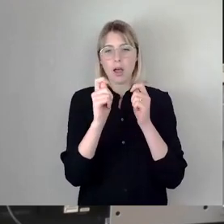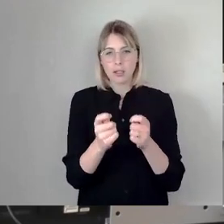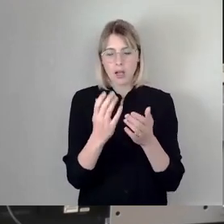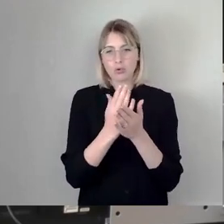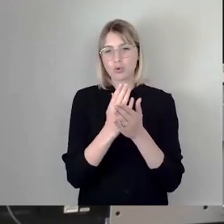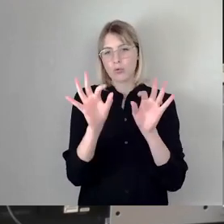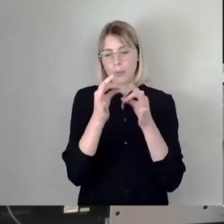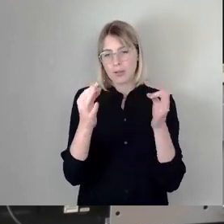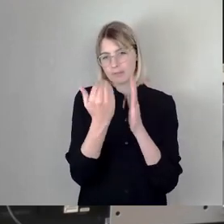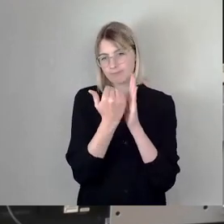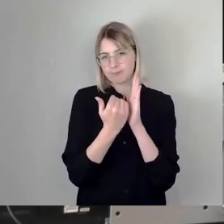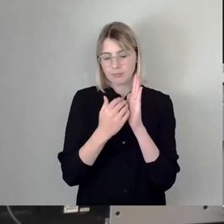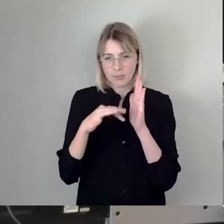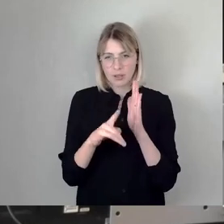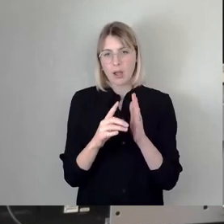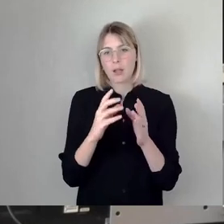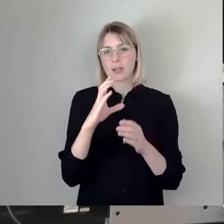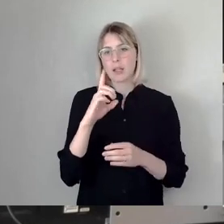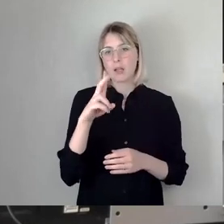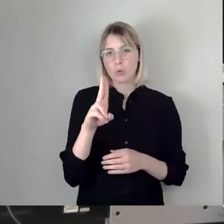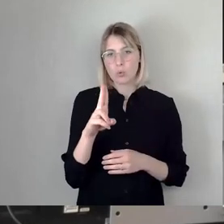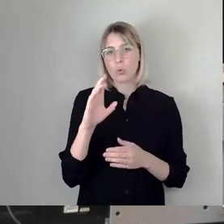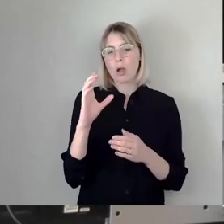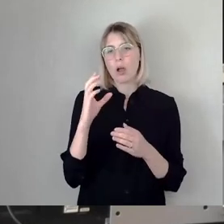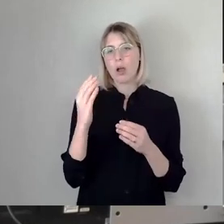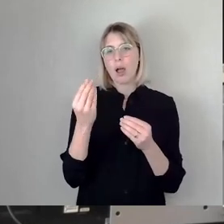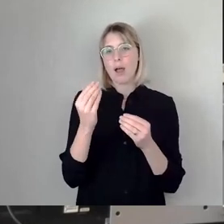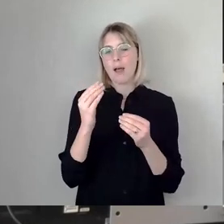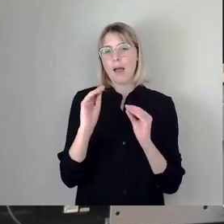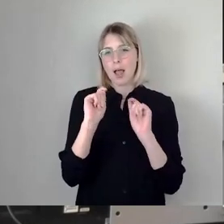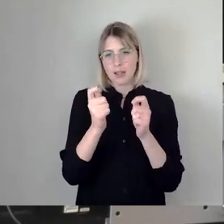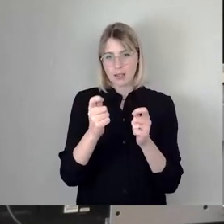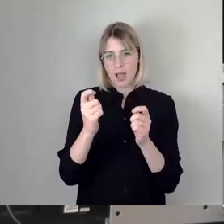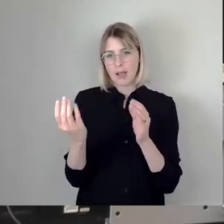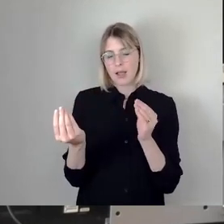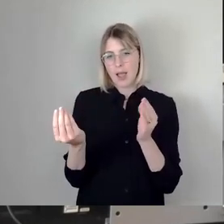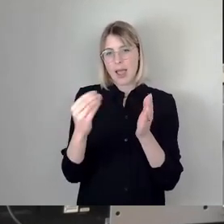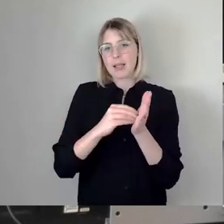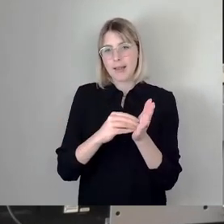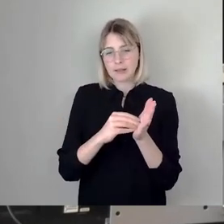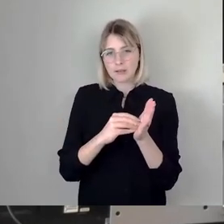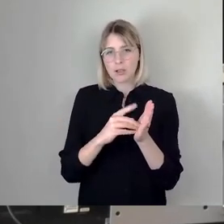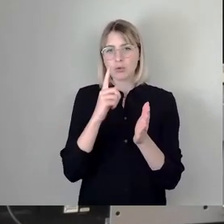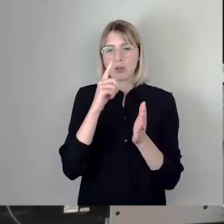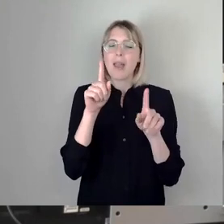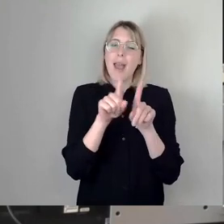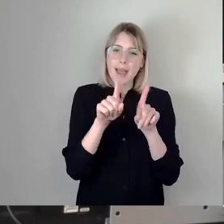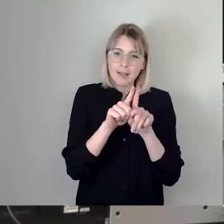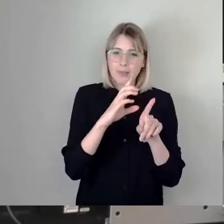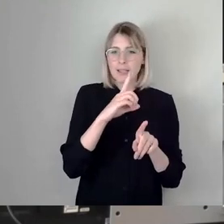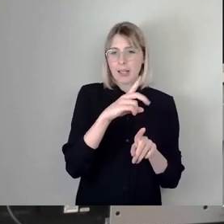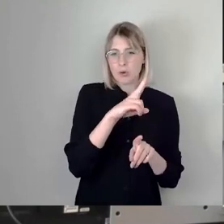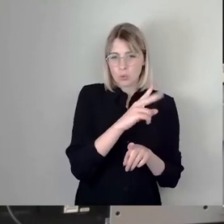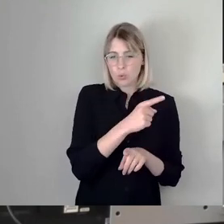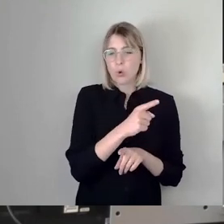-Antrag ergänzt. Der ist ganz ähnlich wie der der CDU, nur schreiben wir, dass wir den